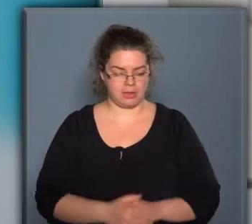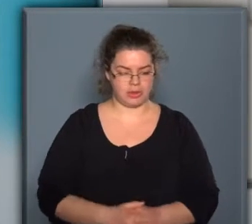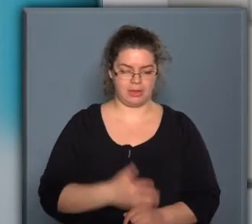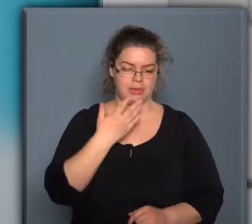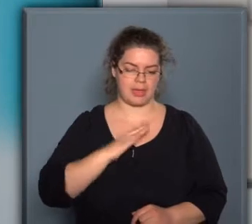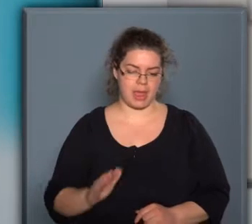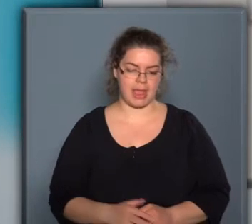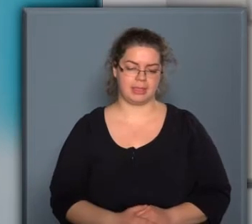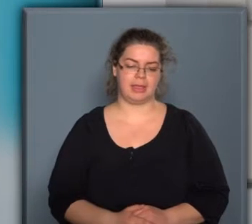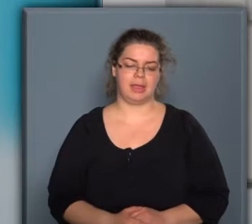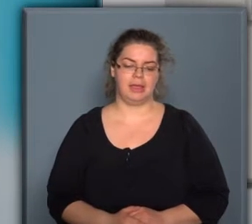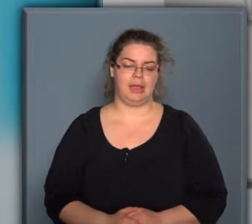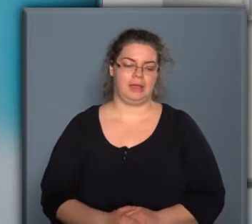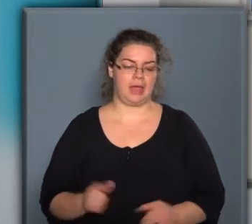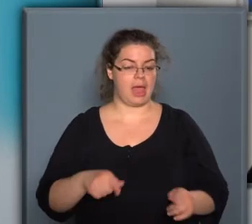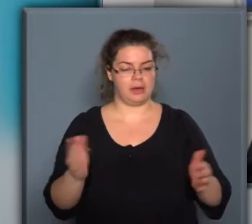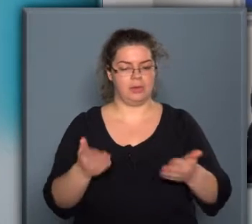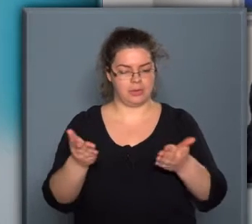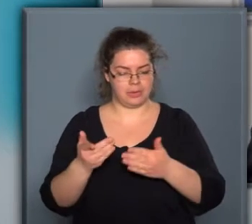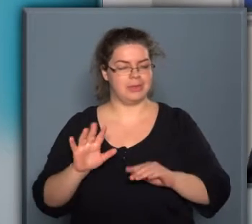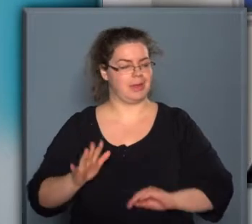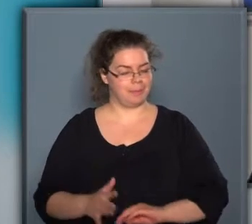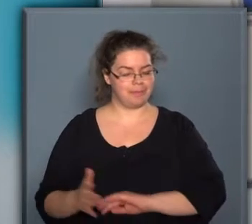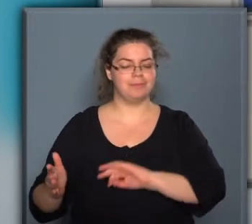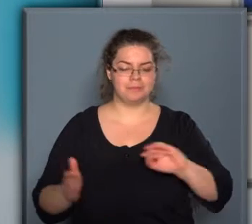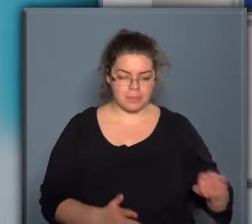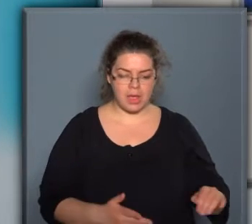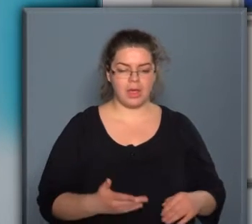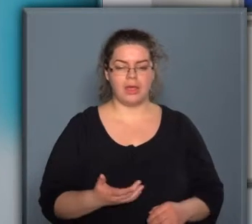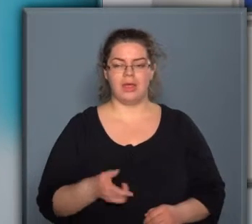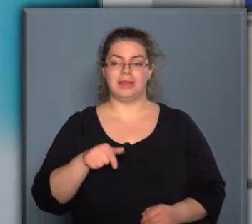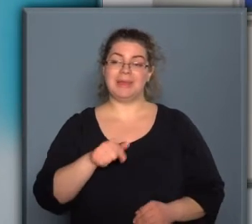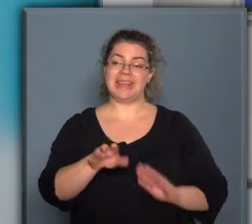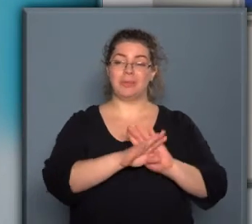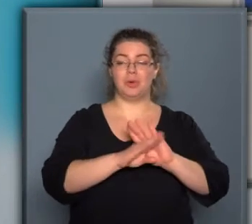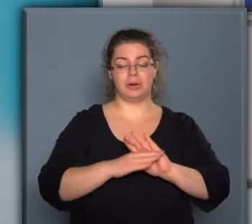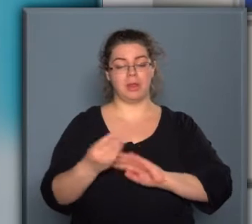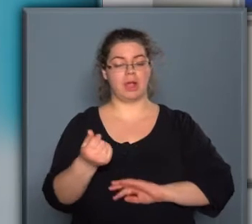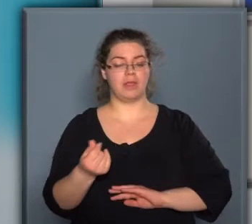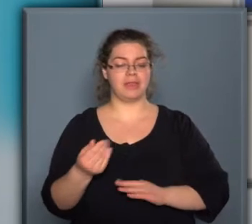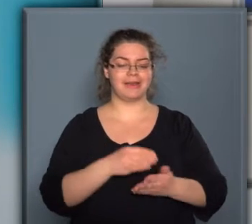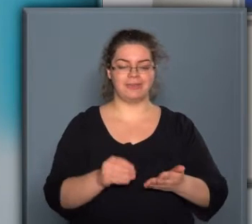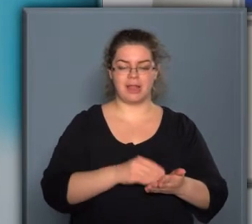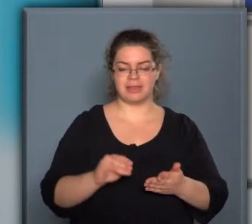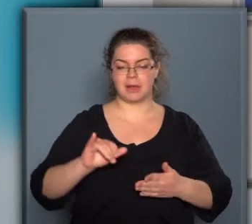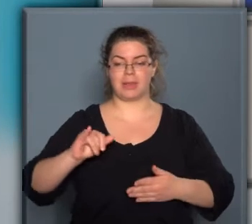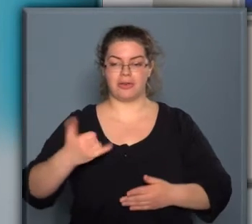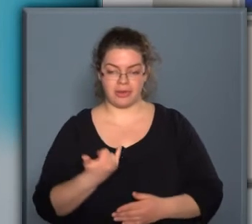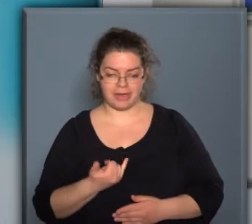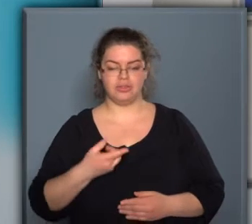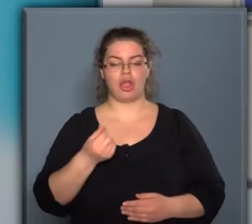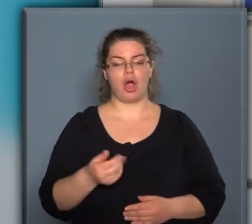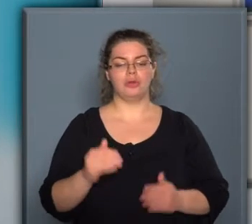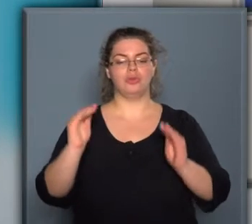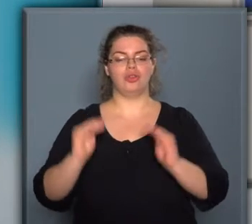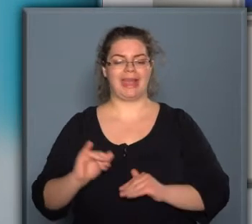szeretnénk erre ösztönözni a célket, hanem ennek a programnak az anyagi finanszírozásával is, és